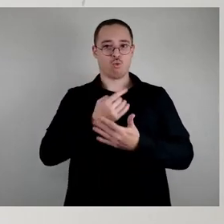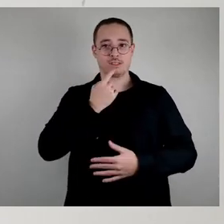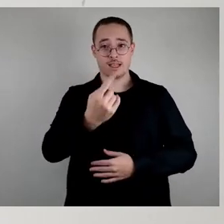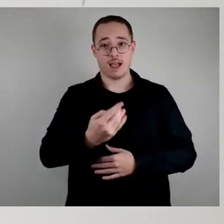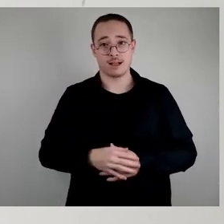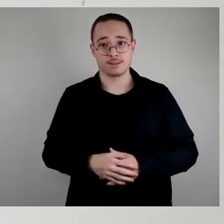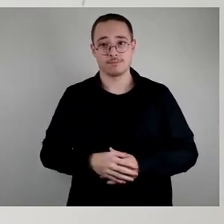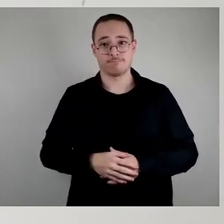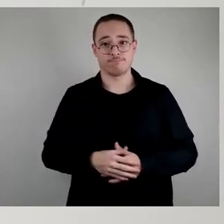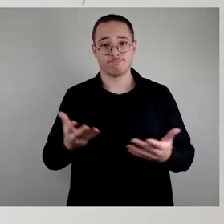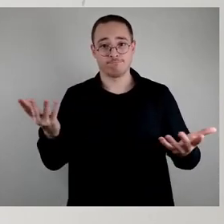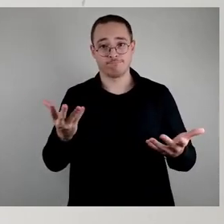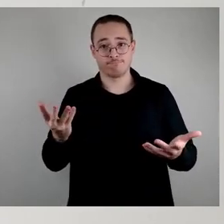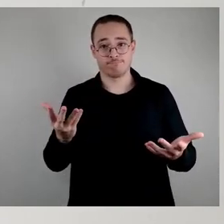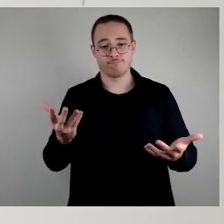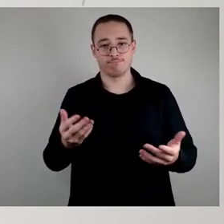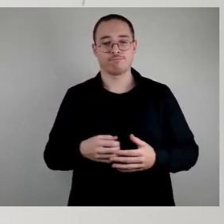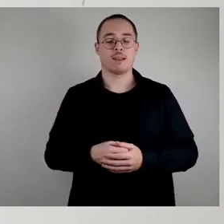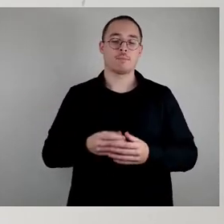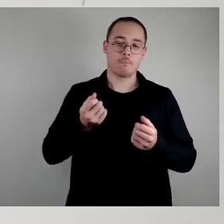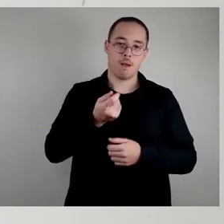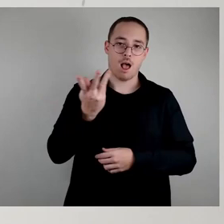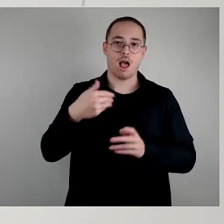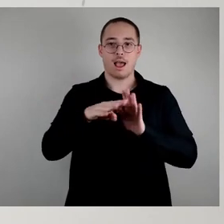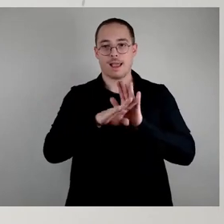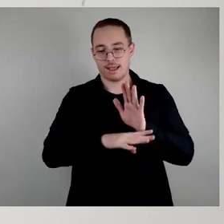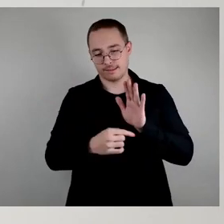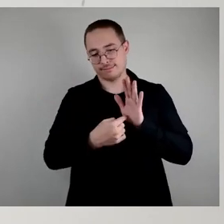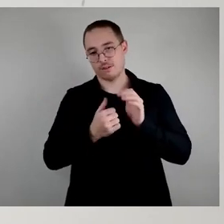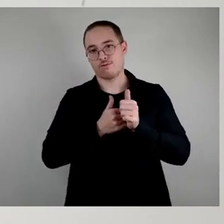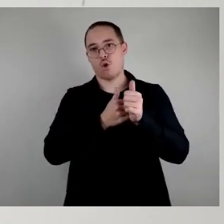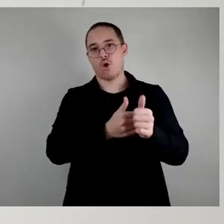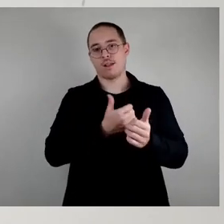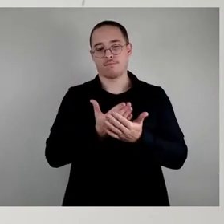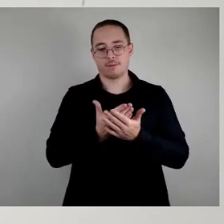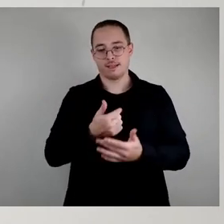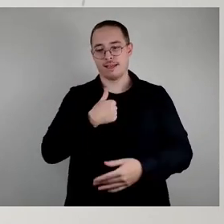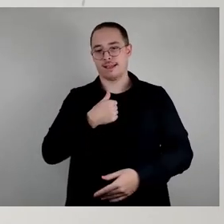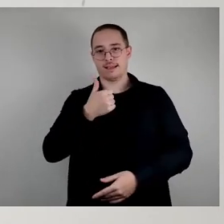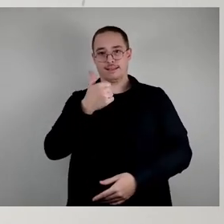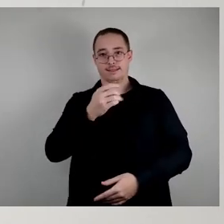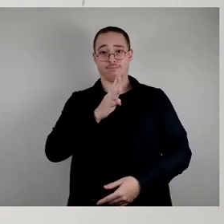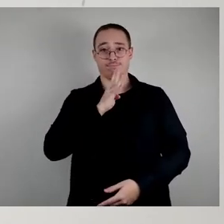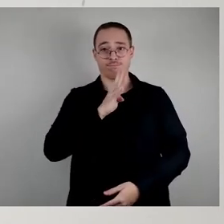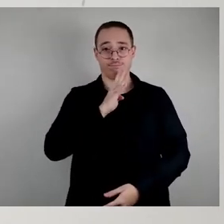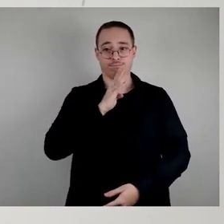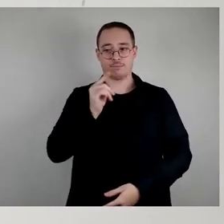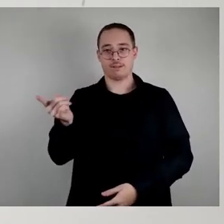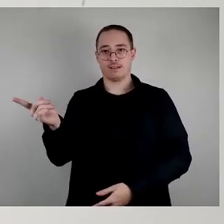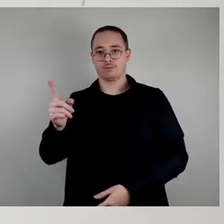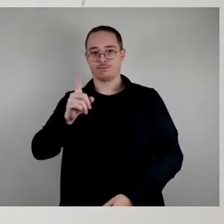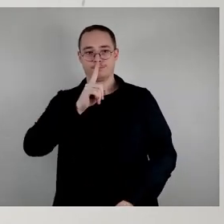vielleicht können wir uns mal vielleicht an ein paar Regeln auch halten. Das heißt also, wenn einer redet, hört der andere zu. Das ist, glaube ich,